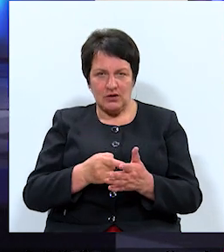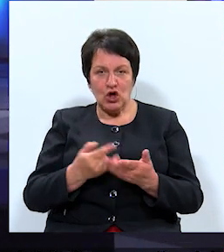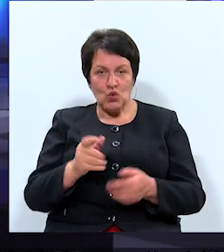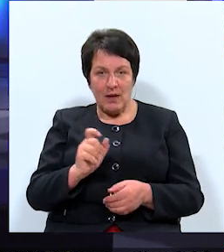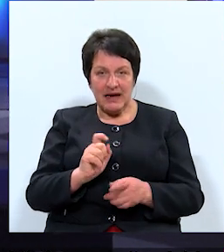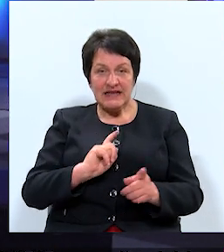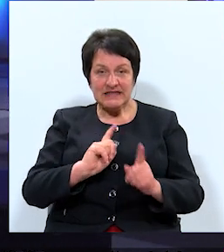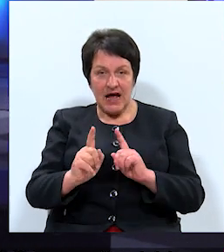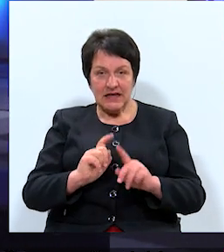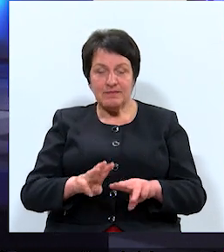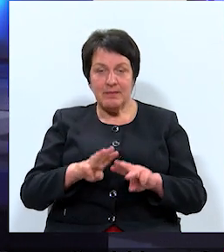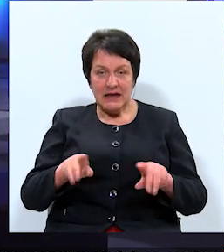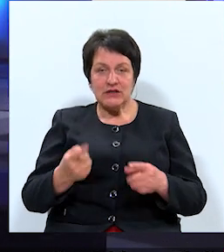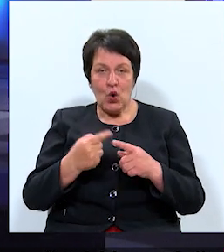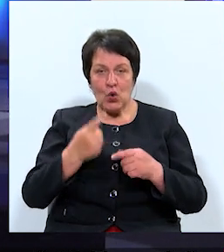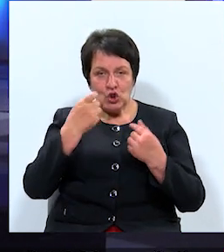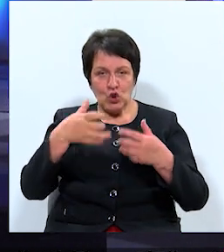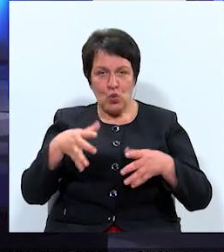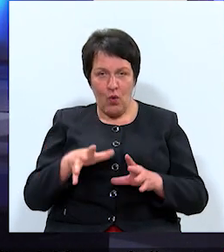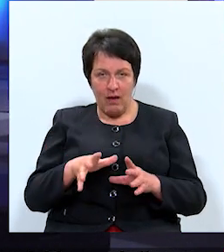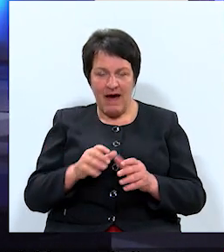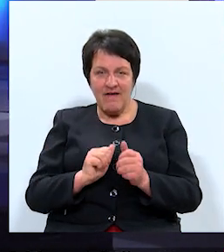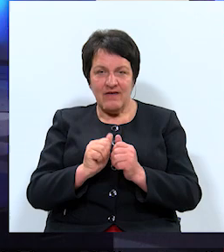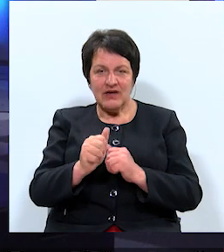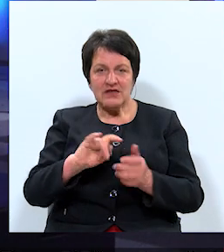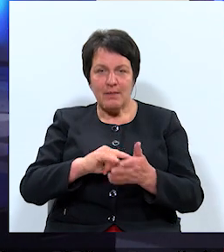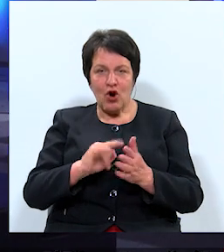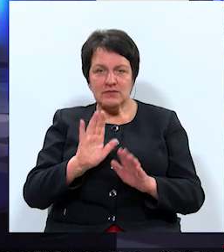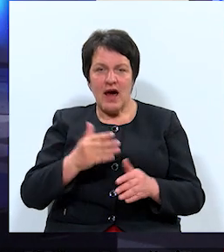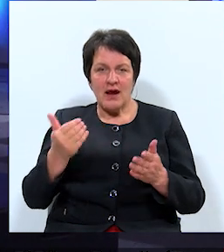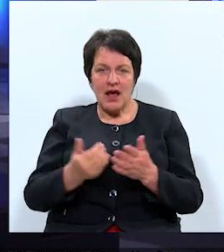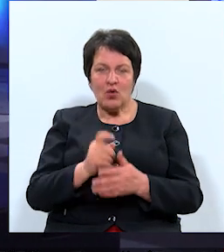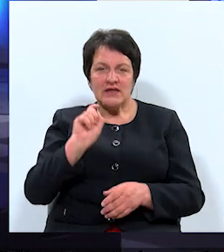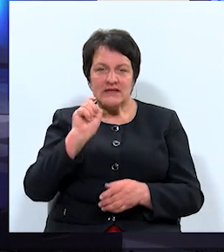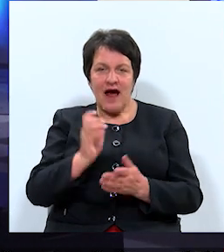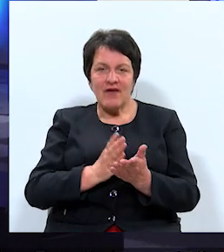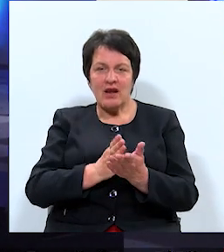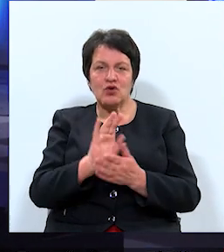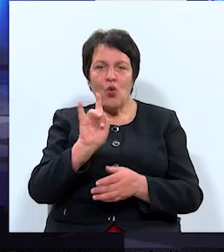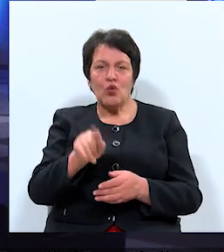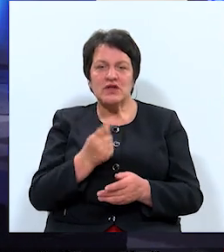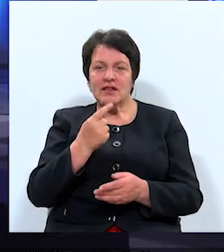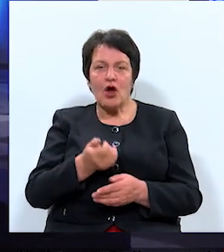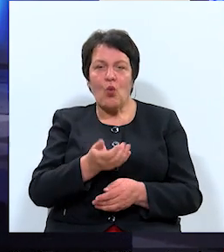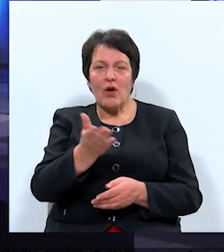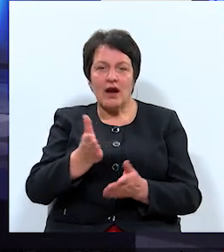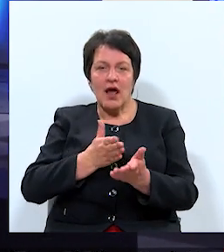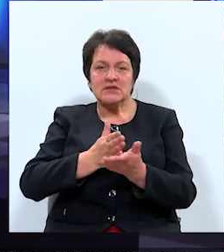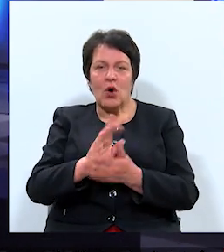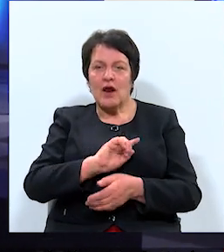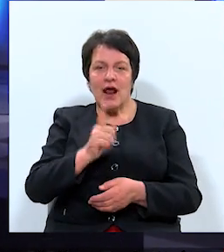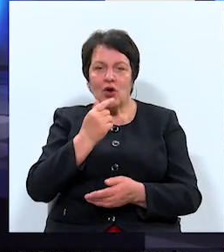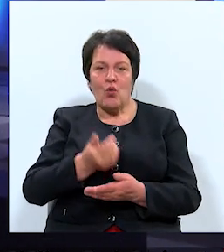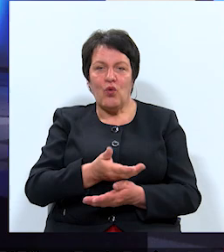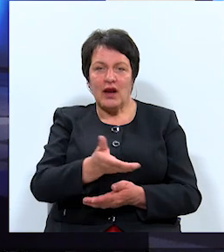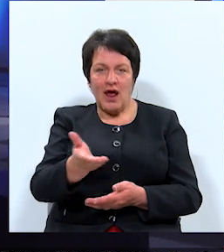satiksmes ministrija un dome virza projektu par jaunas tramvaju līnijas uz nekurieni, caur nekurieni